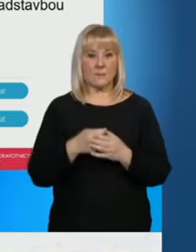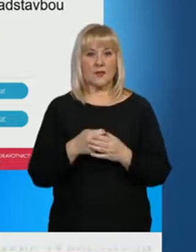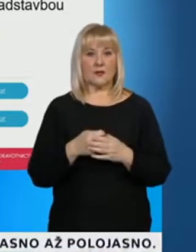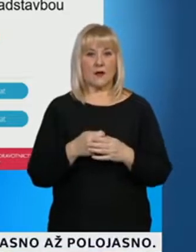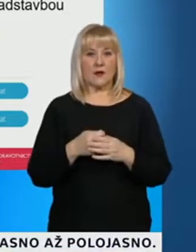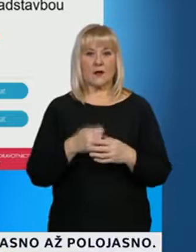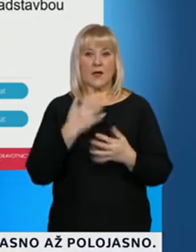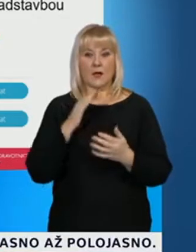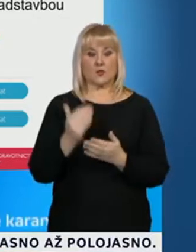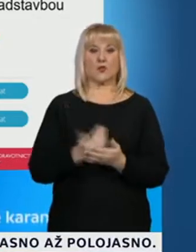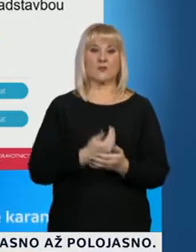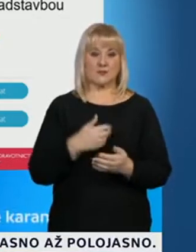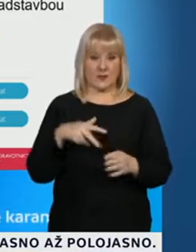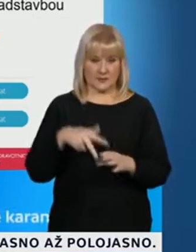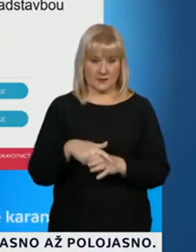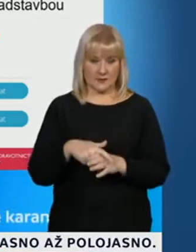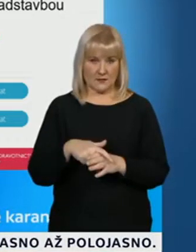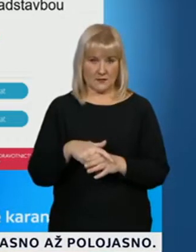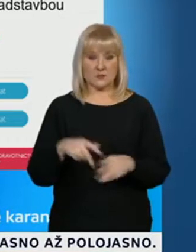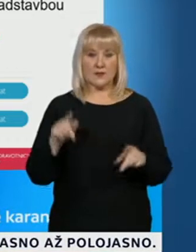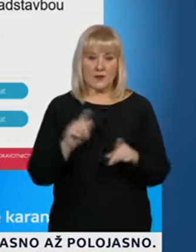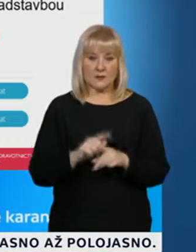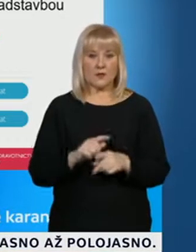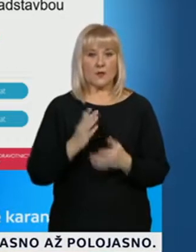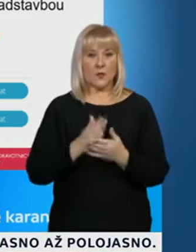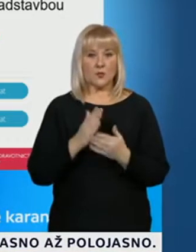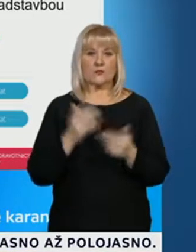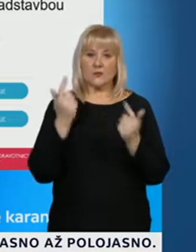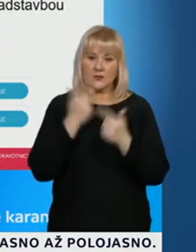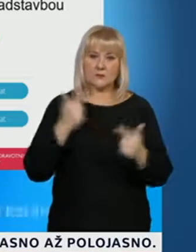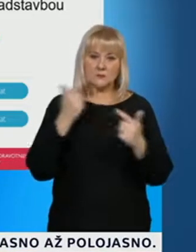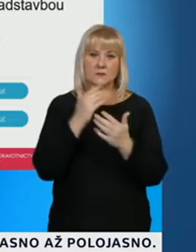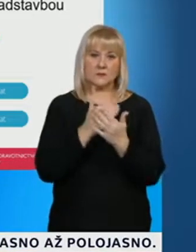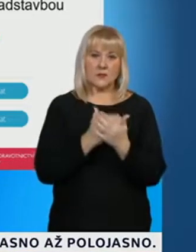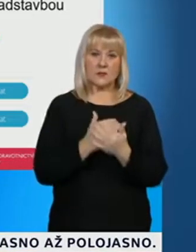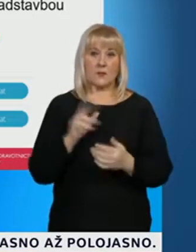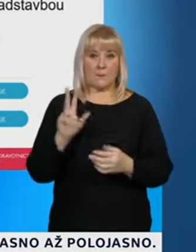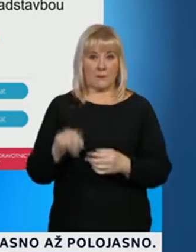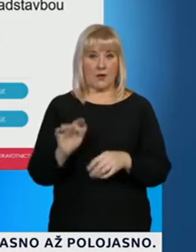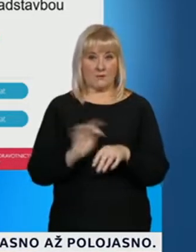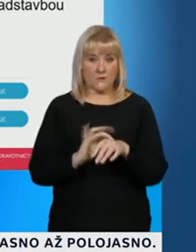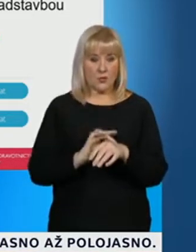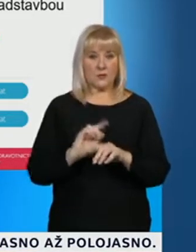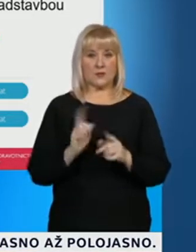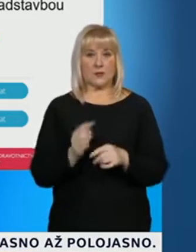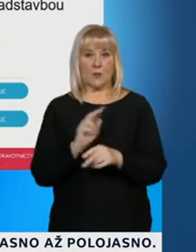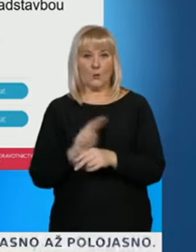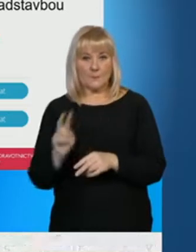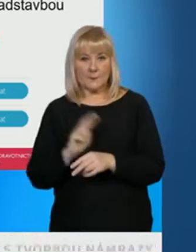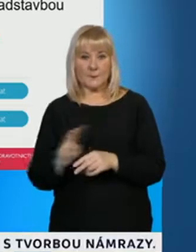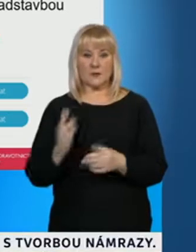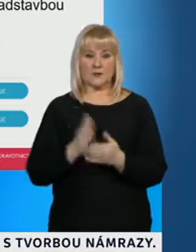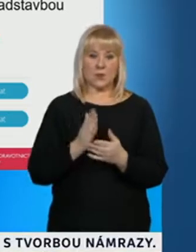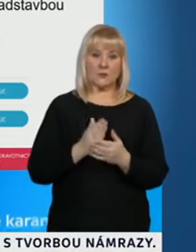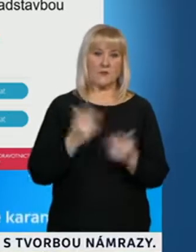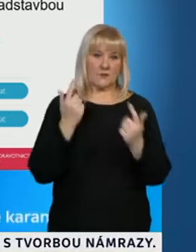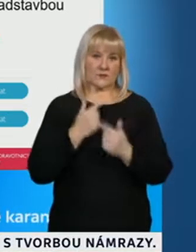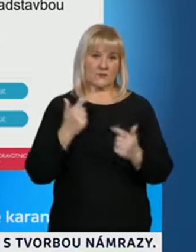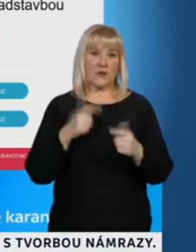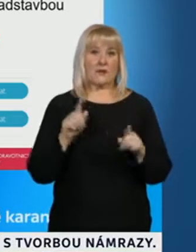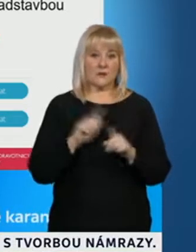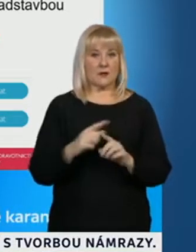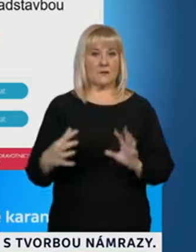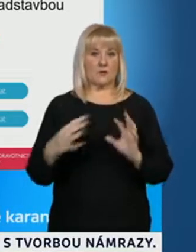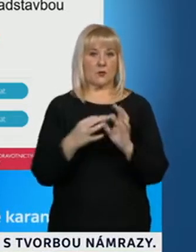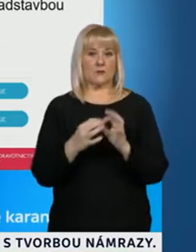k rezervaci, přehled v podstatě o vytíženosti, monitorování, reportingu a samozřejmě napojení na